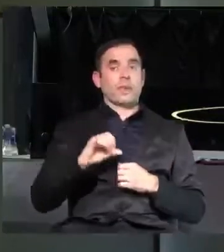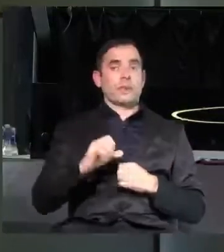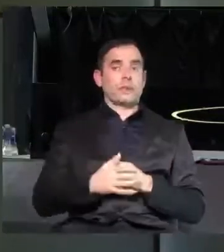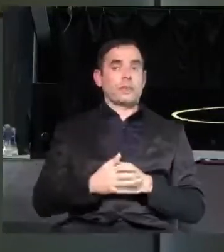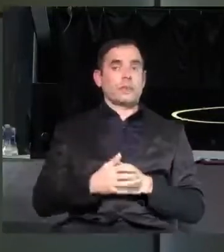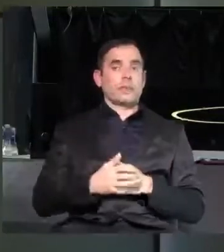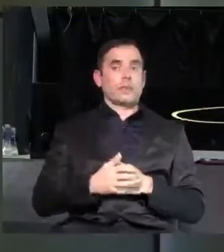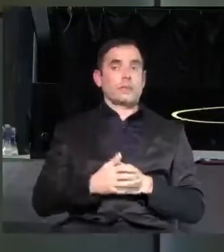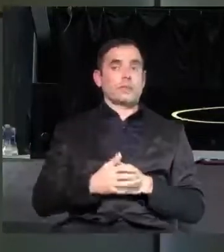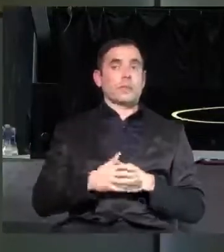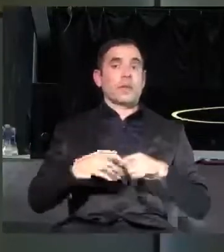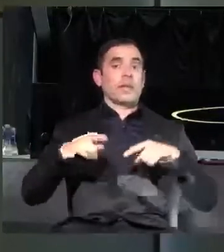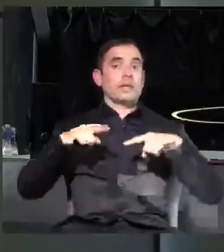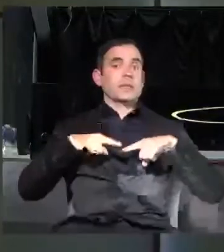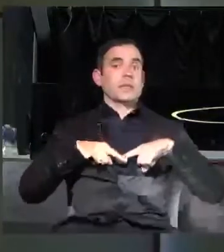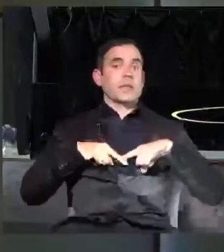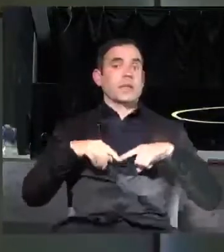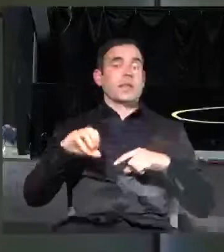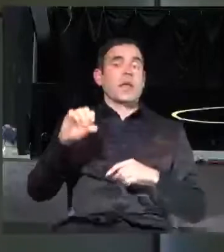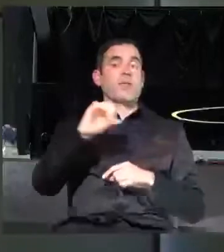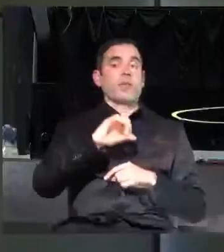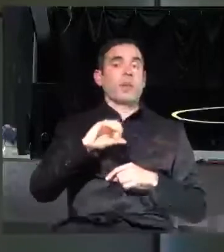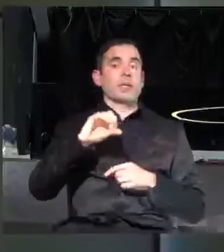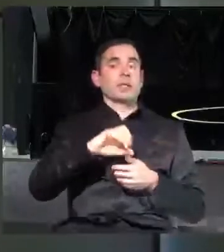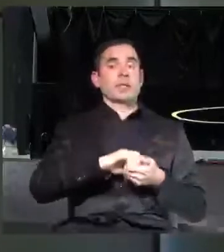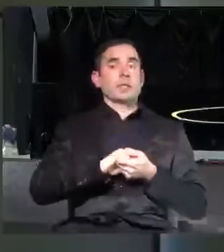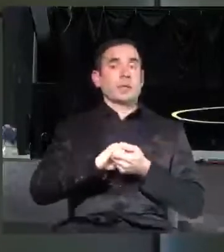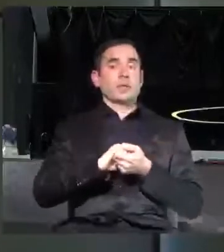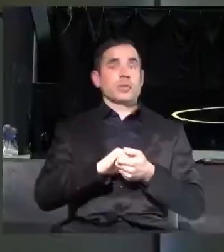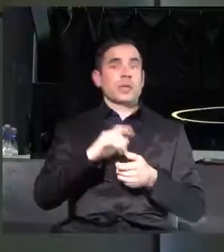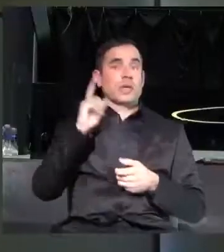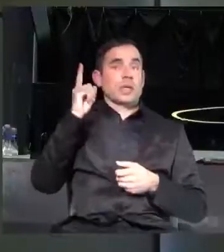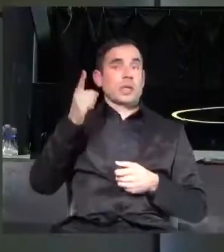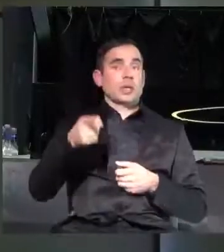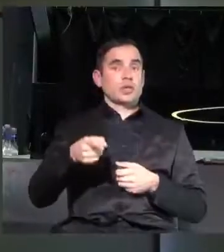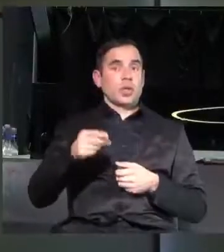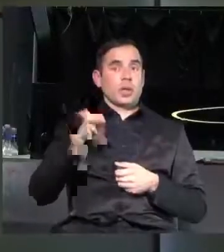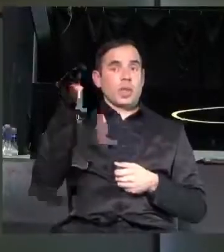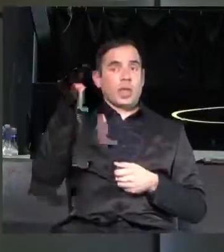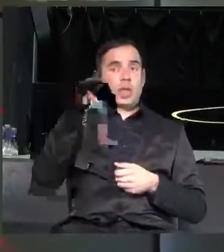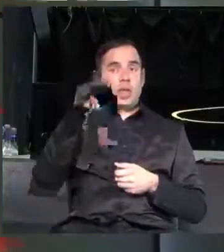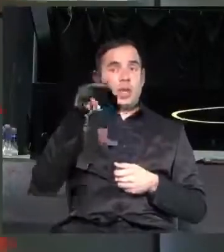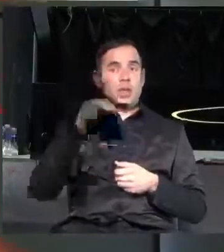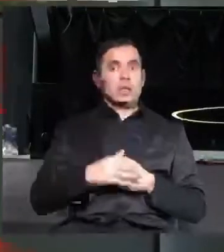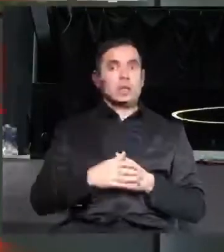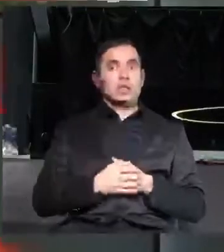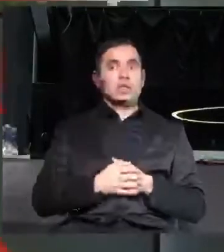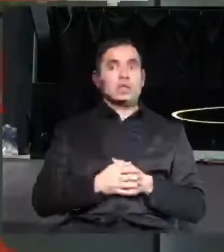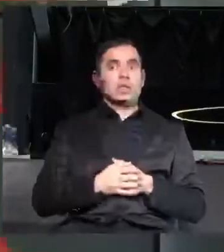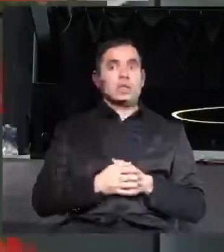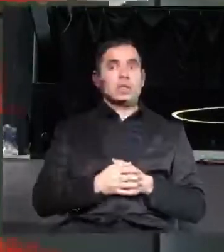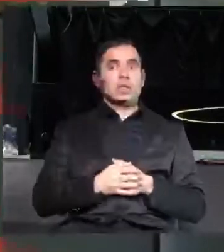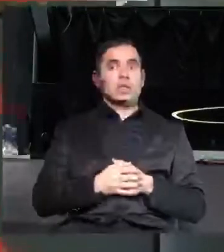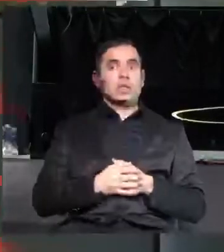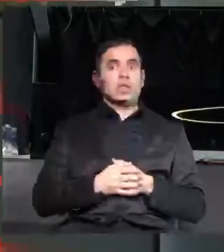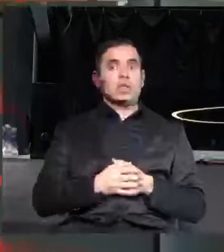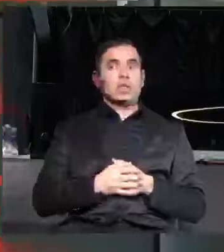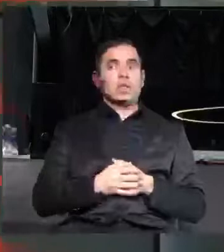и Съда на Европейския съюз задължи България. Извинявам се, още не сме стигнали до там.